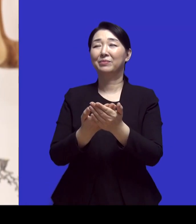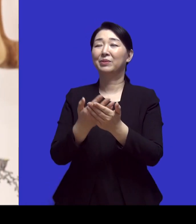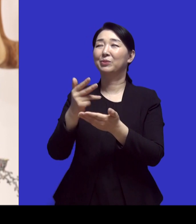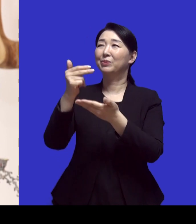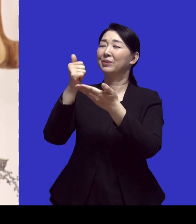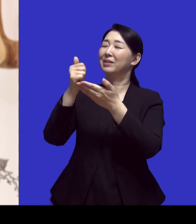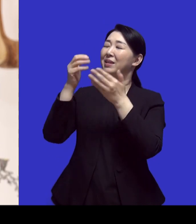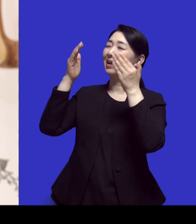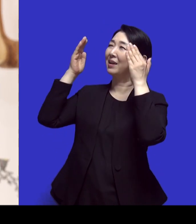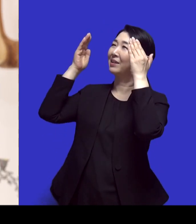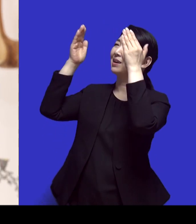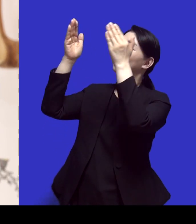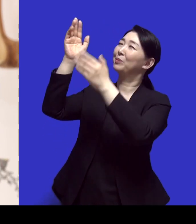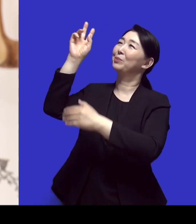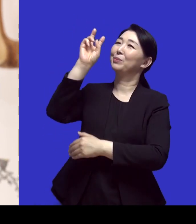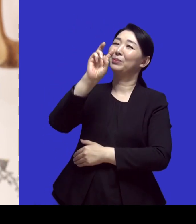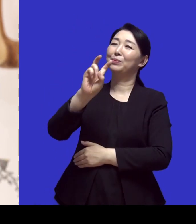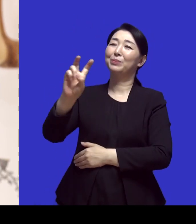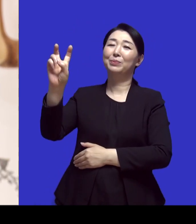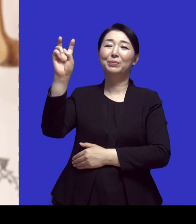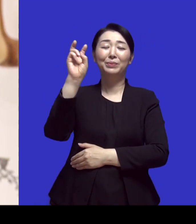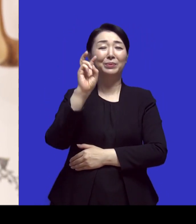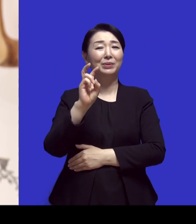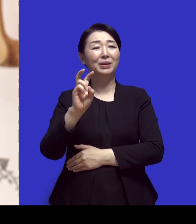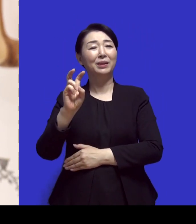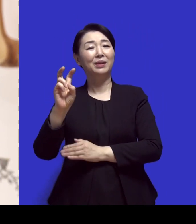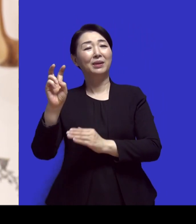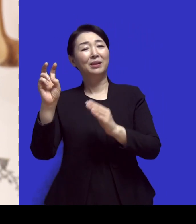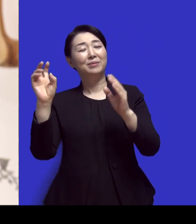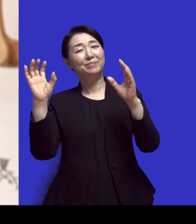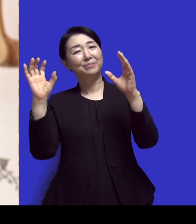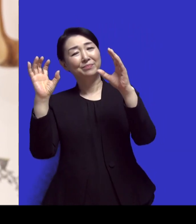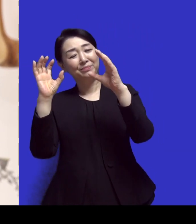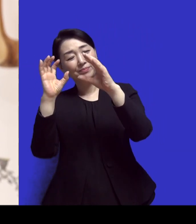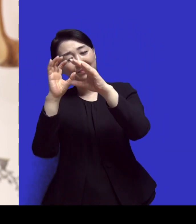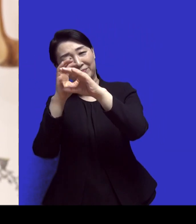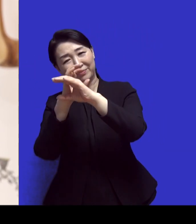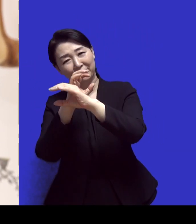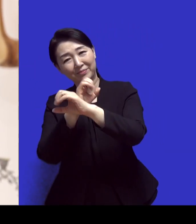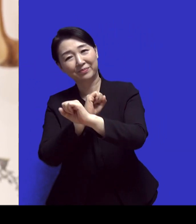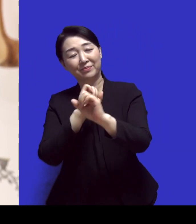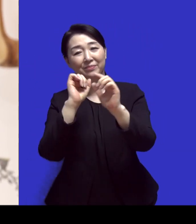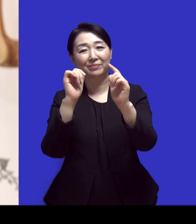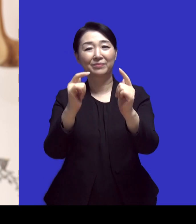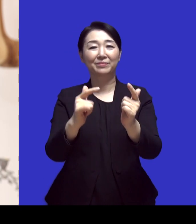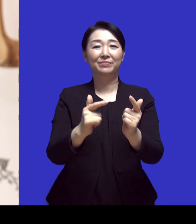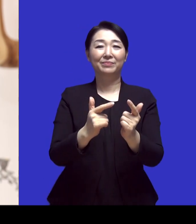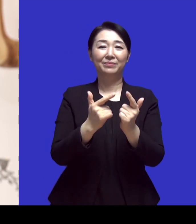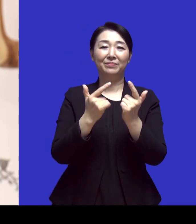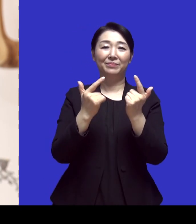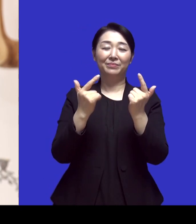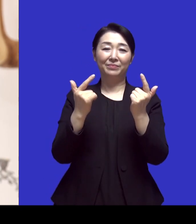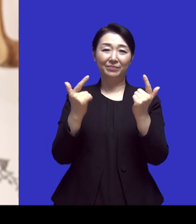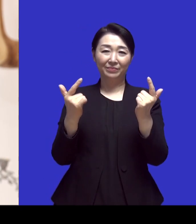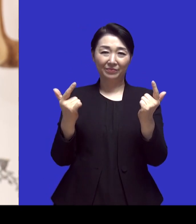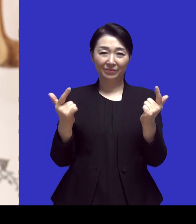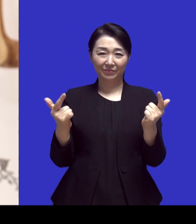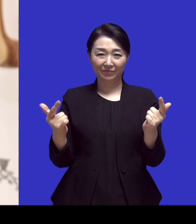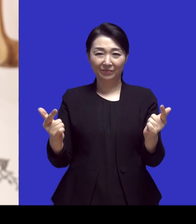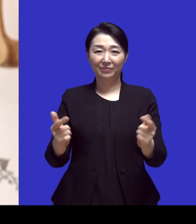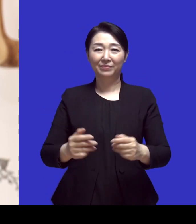주를 향한 노래가 꺼지지 않으니